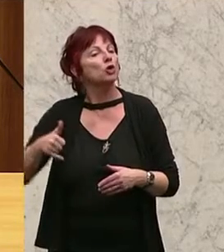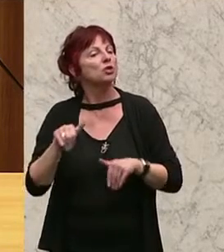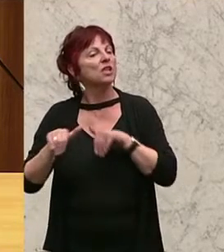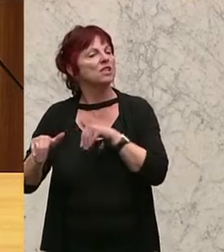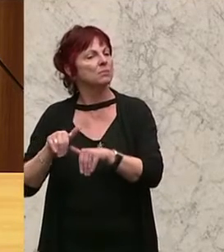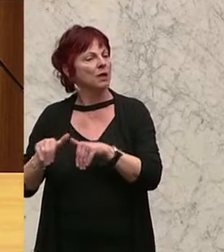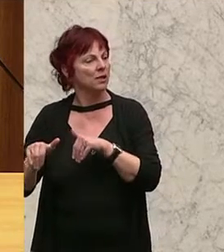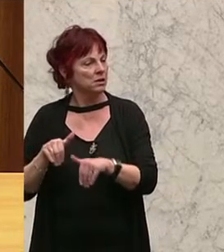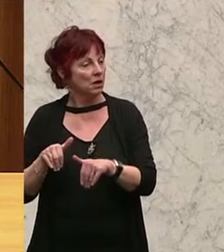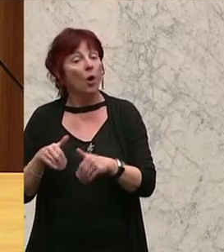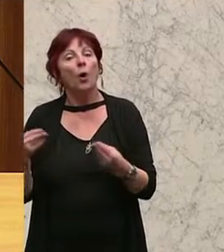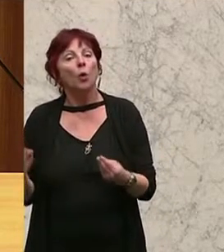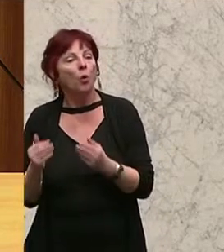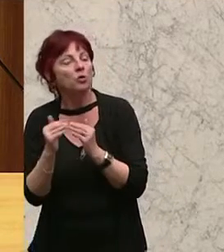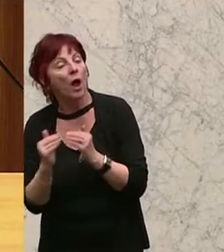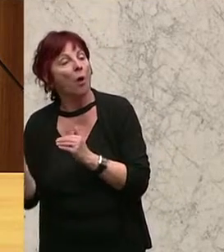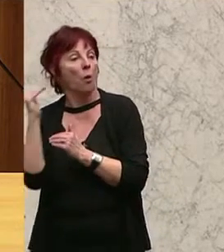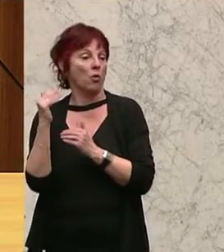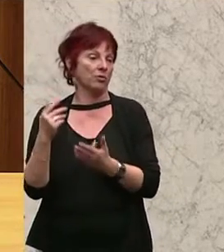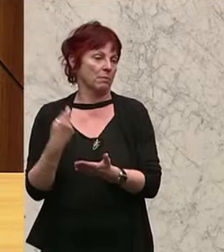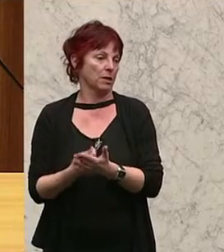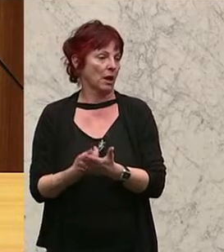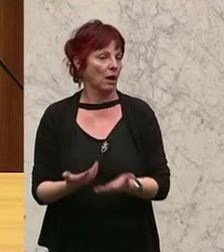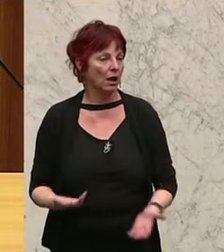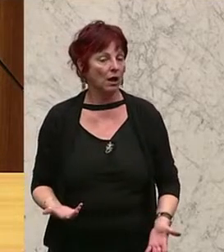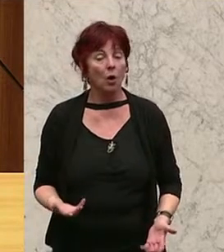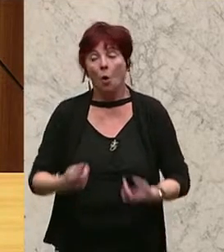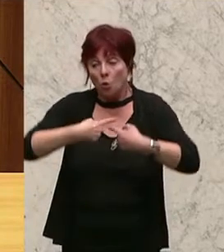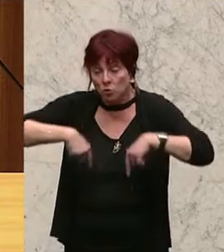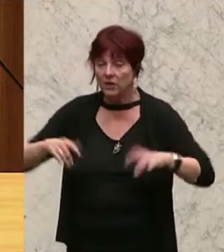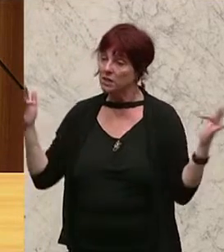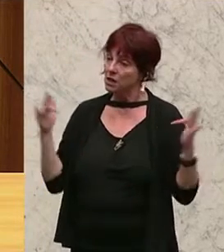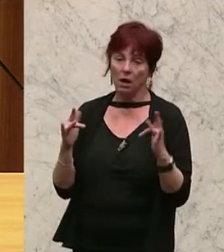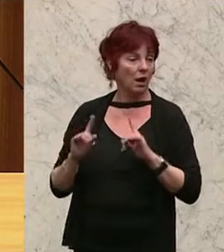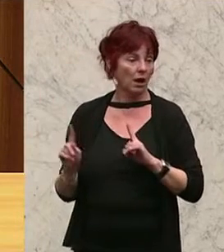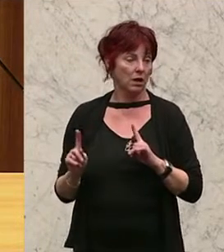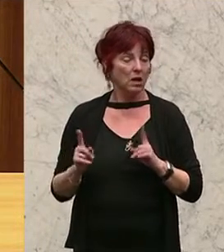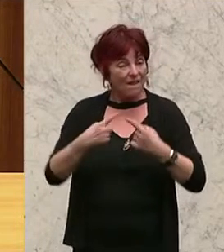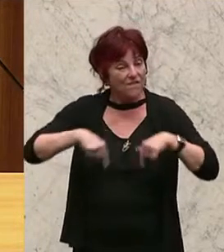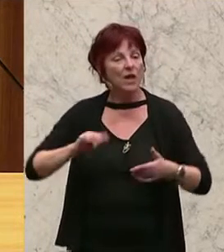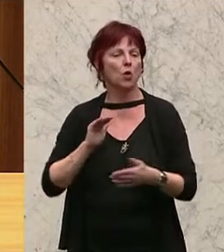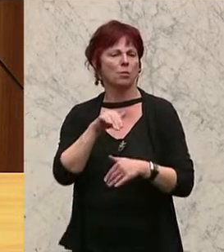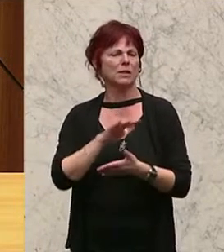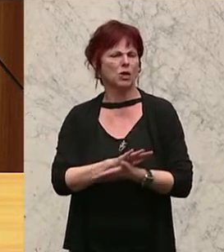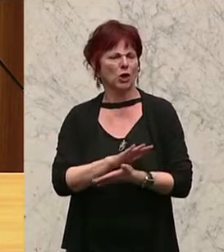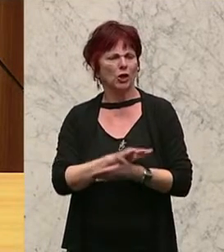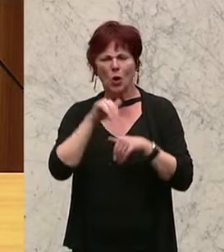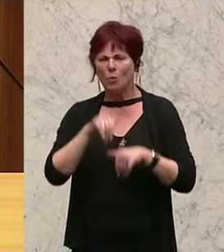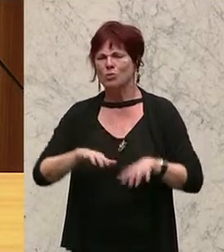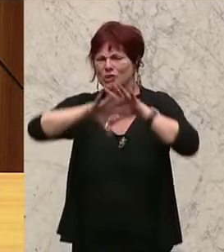wird aufgrund dieser erhöhten Beträge. Und wir sprechen uns dagegen aus, weil wir überzeugt sind, es muss eine